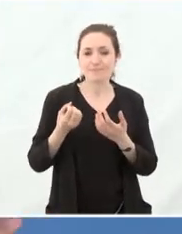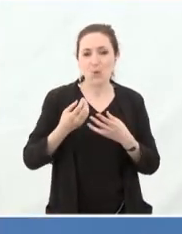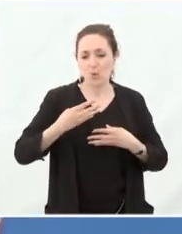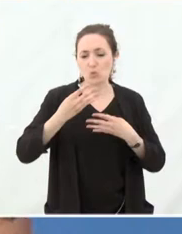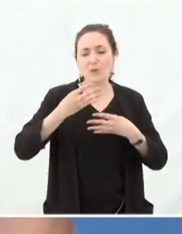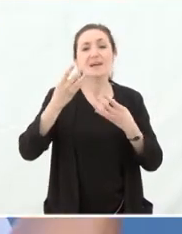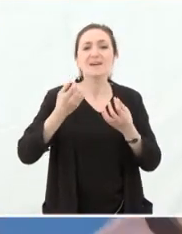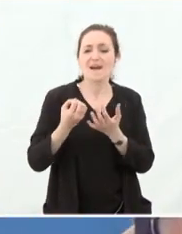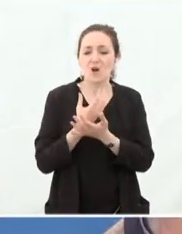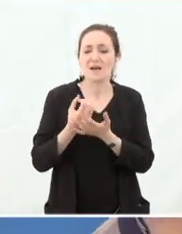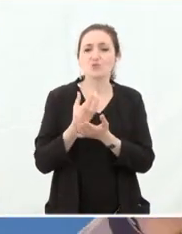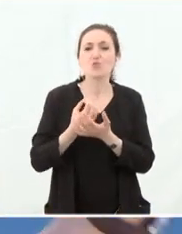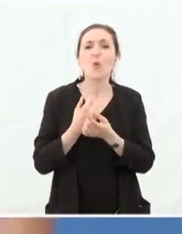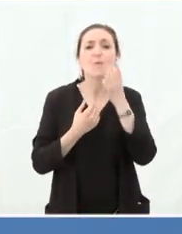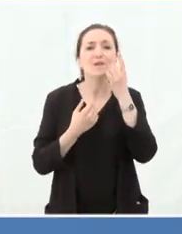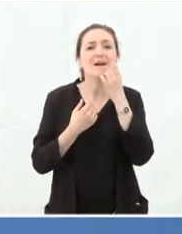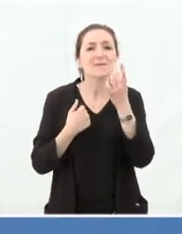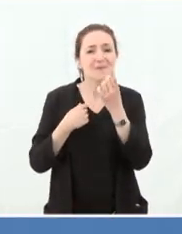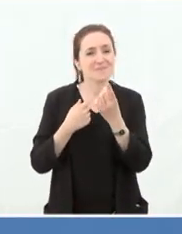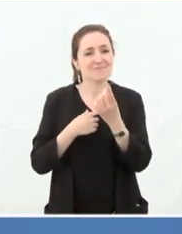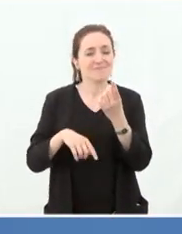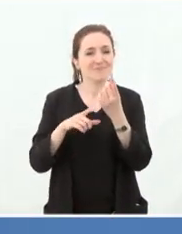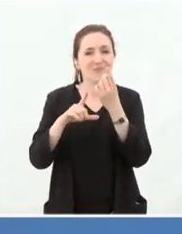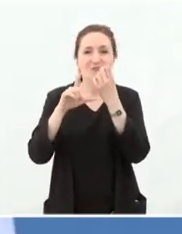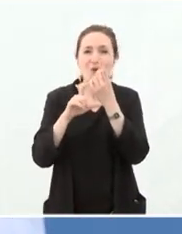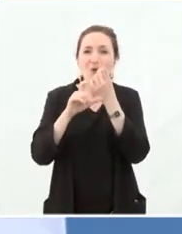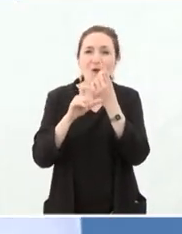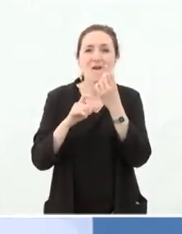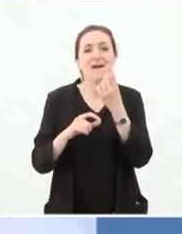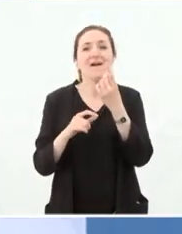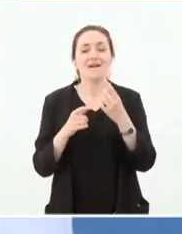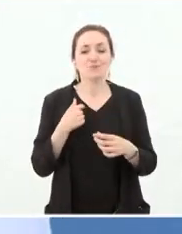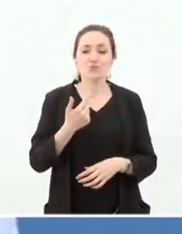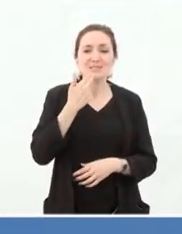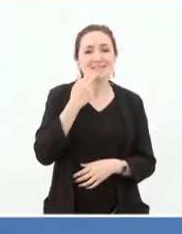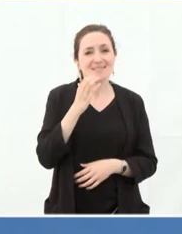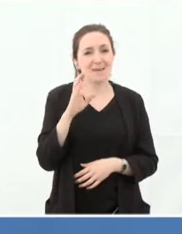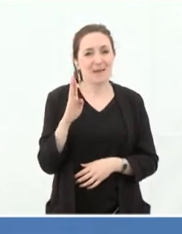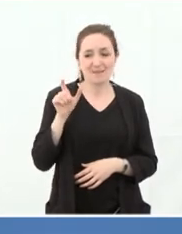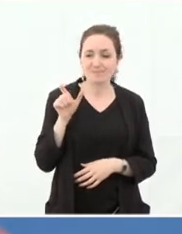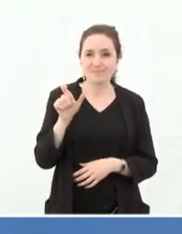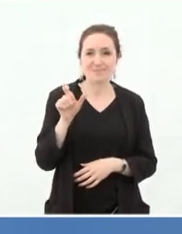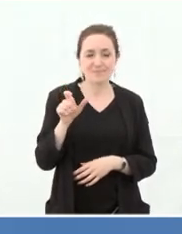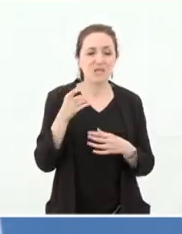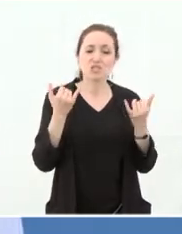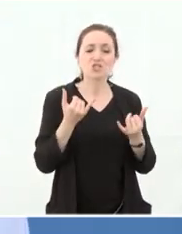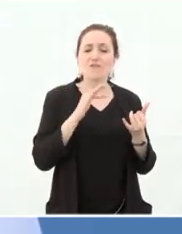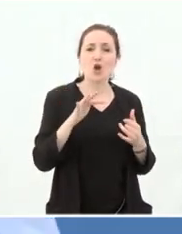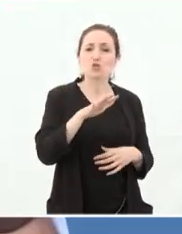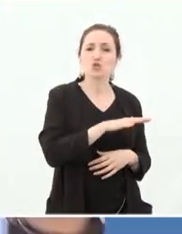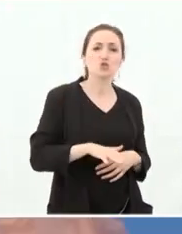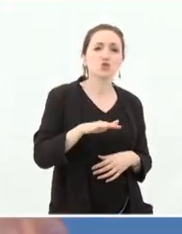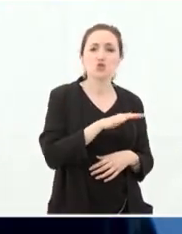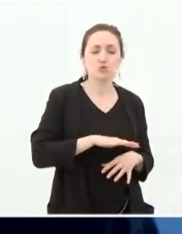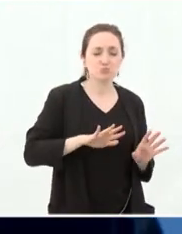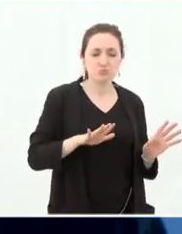dans nos téléphones, quand on prend nos photos, quand on utilise notre carte bancaire. Ici, en France, on peut le vivre relativement bien,